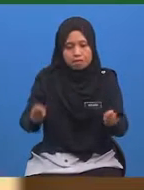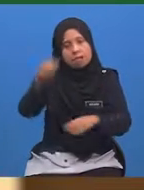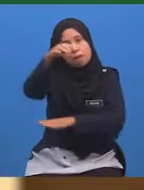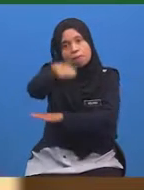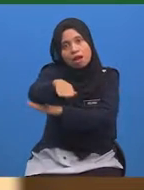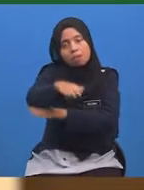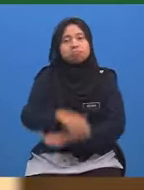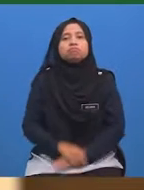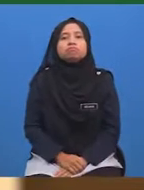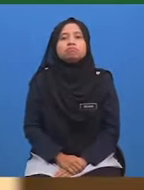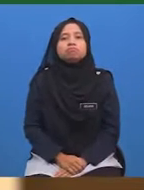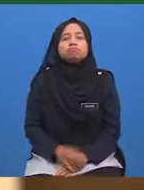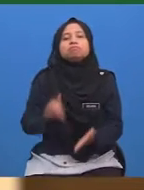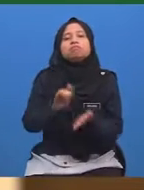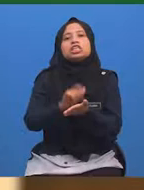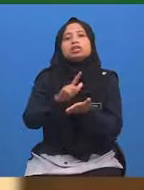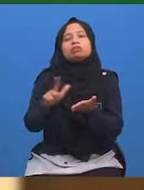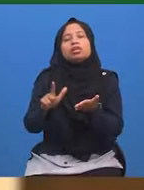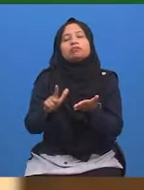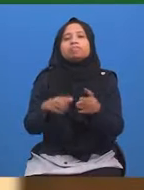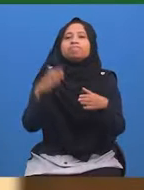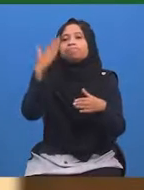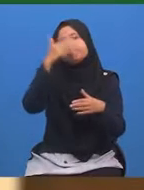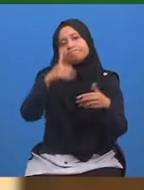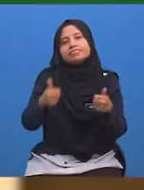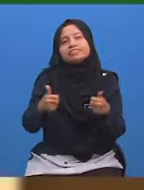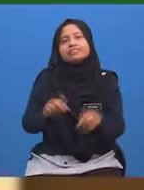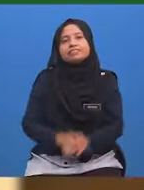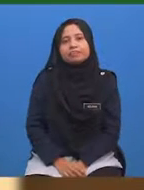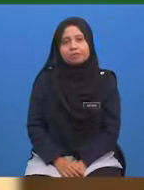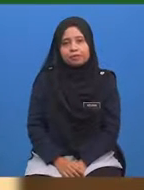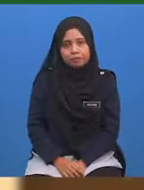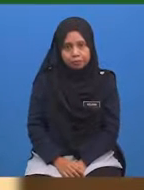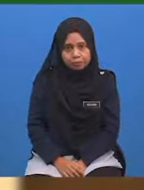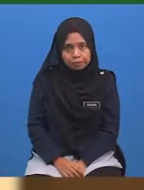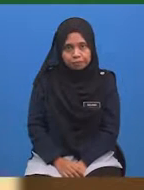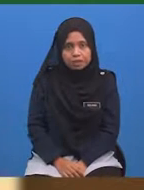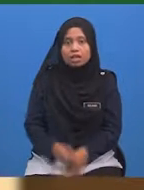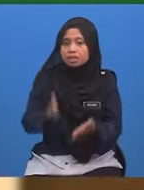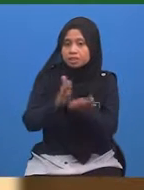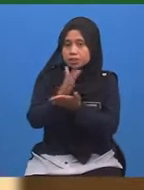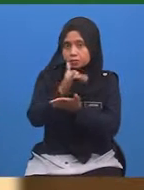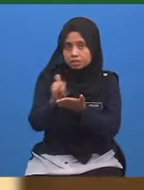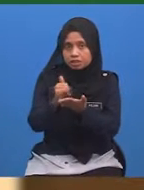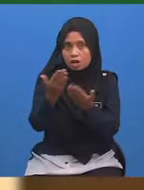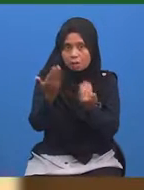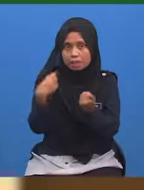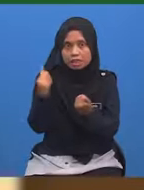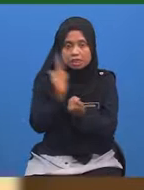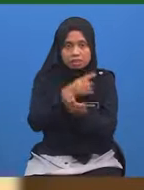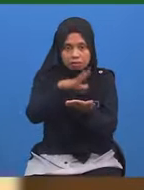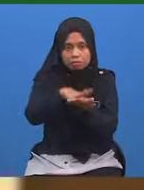malam Begitulah uniknya dunia kita ini Seterusnya Mari kita